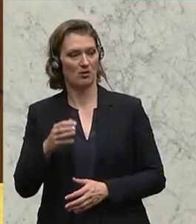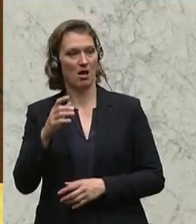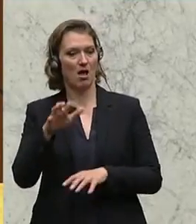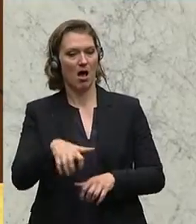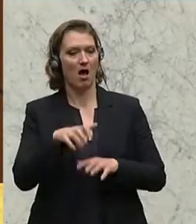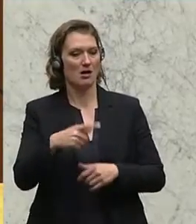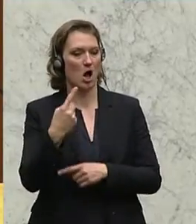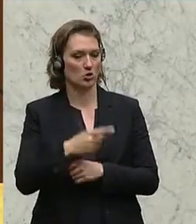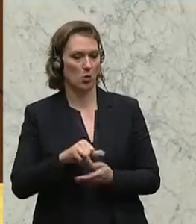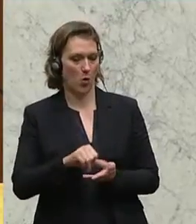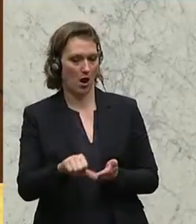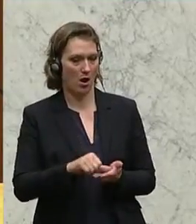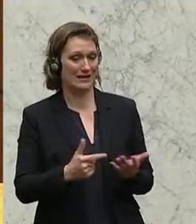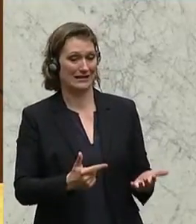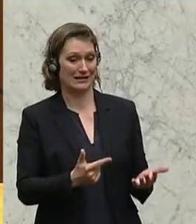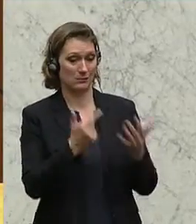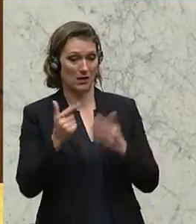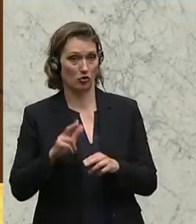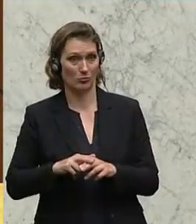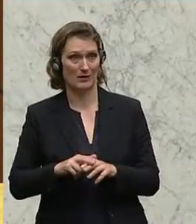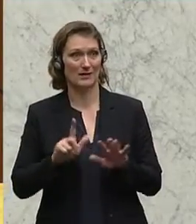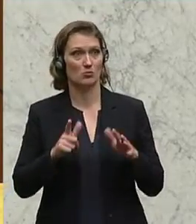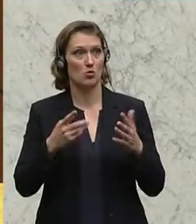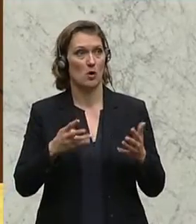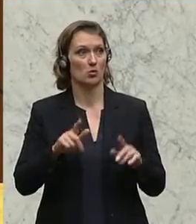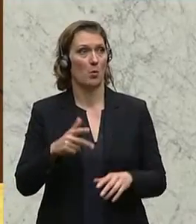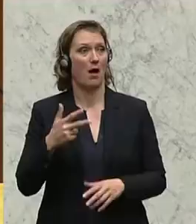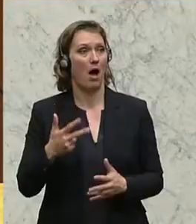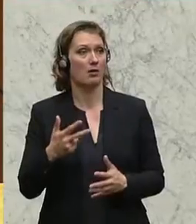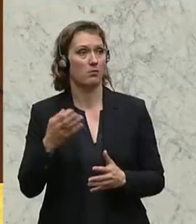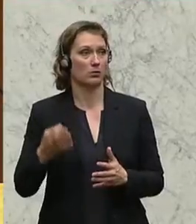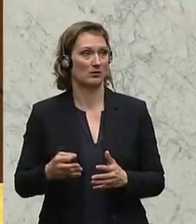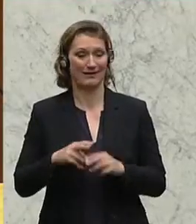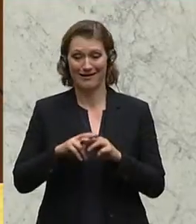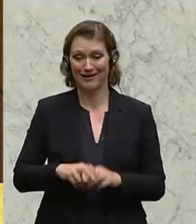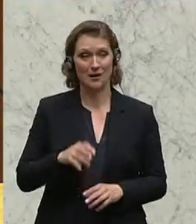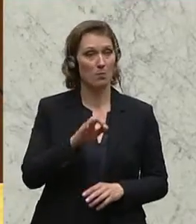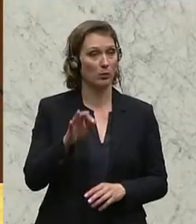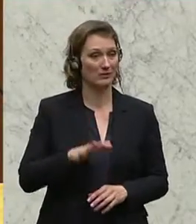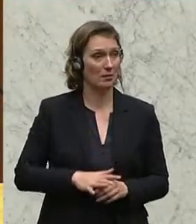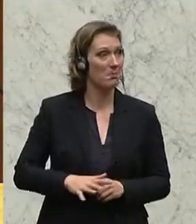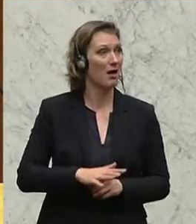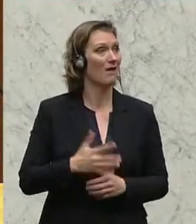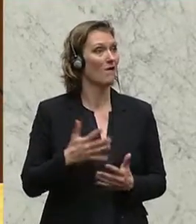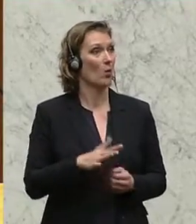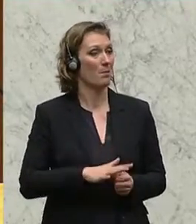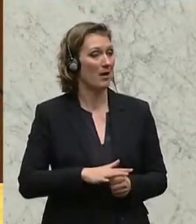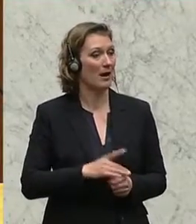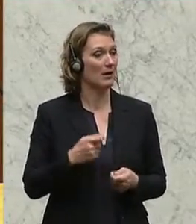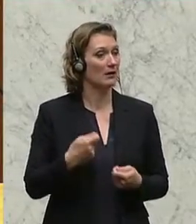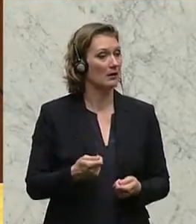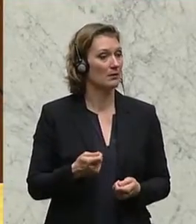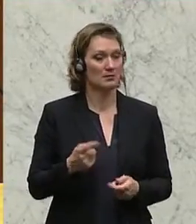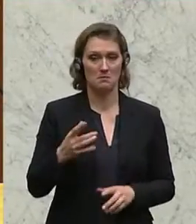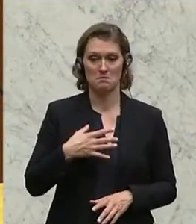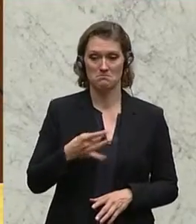-Zolle abschaffen. Nach sieben Jahren sollen es 93,8 Prozent sein. Die restlichen Prozentbereiche, die sind jene Bereiche, die von